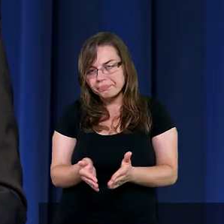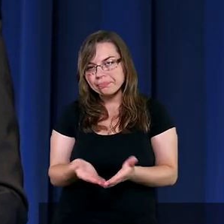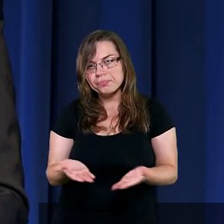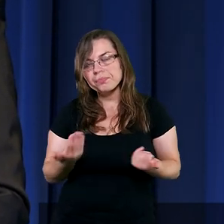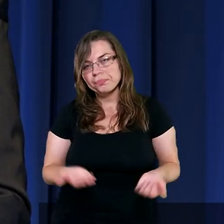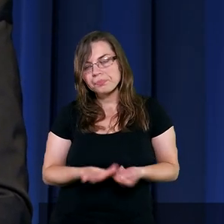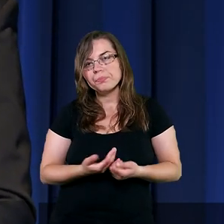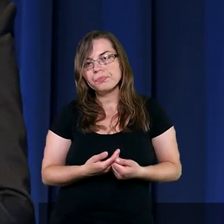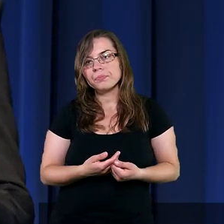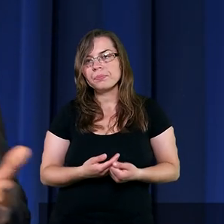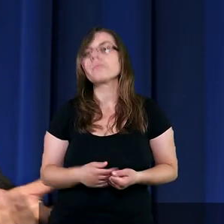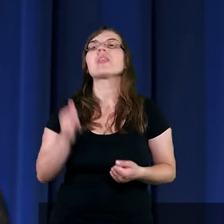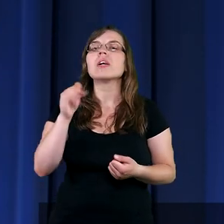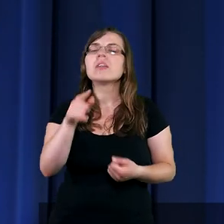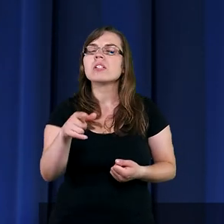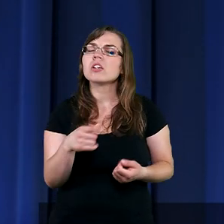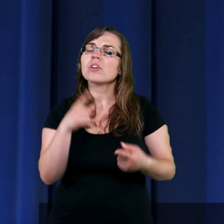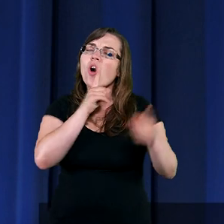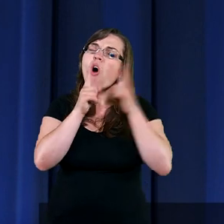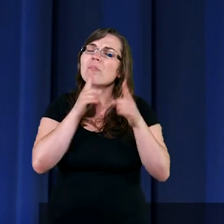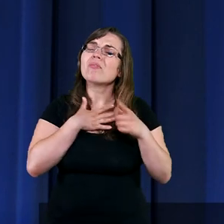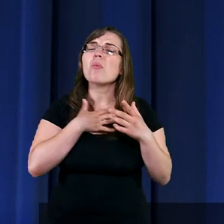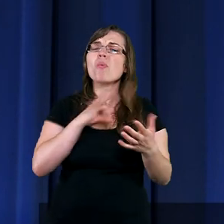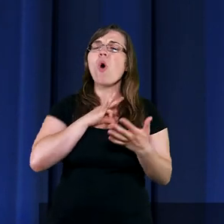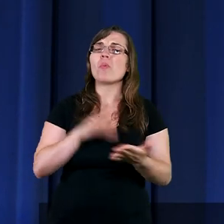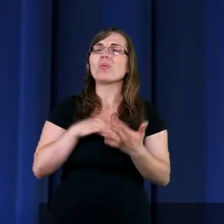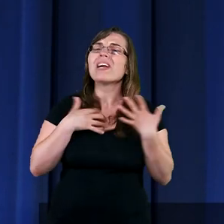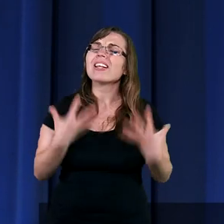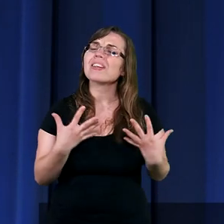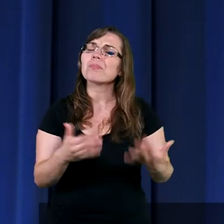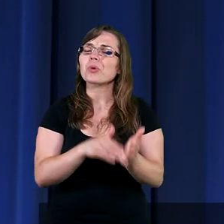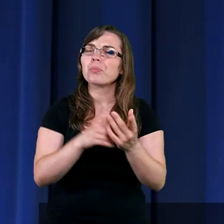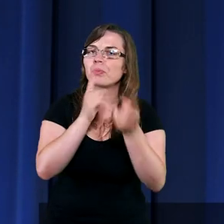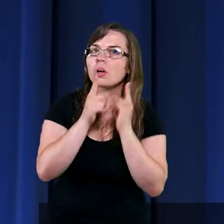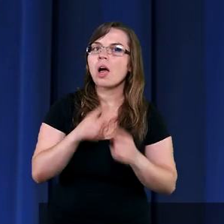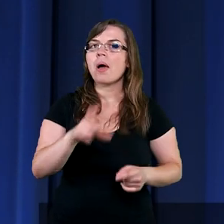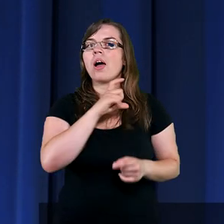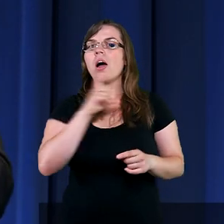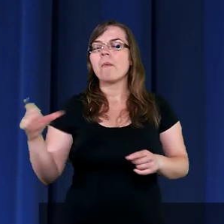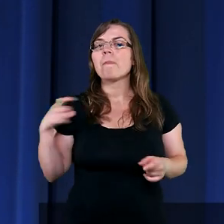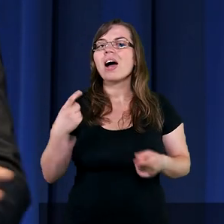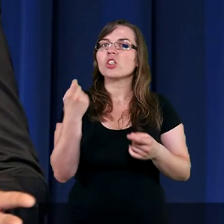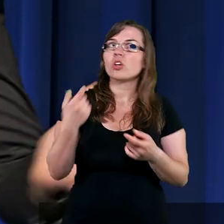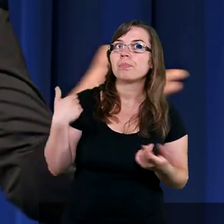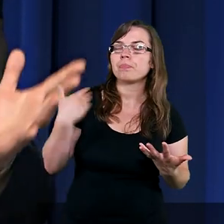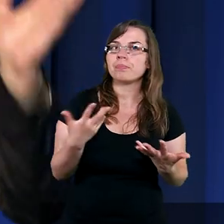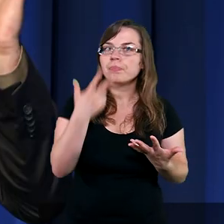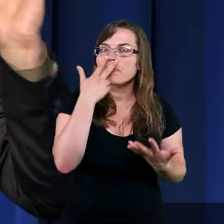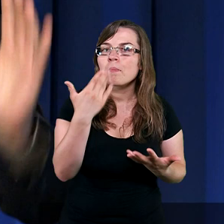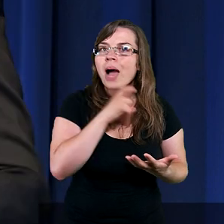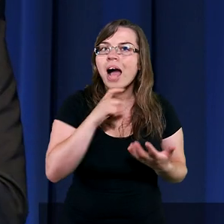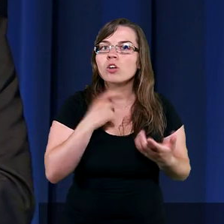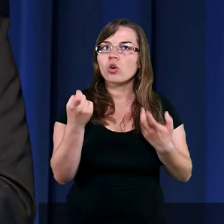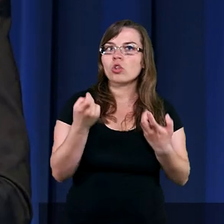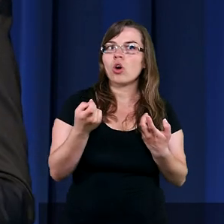i, pastorze, chciałem porozmawiać o moim pogrzebie. Pastor trochę, widać było, Marta zauważyła, że